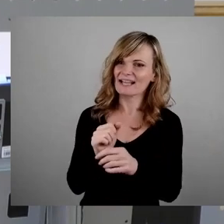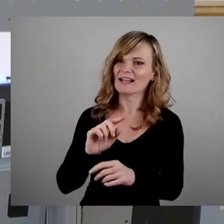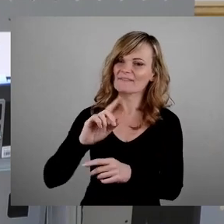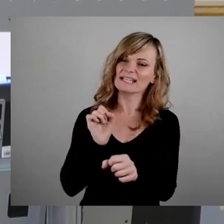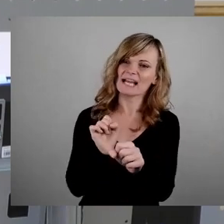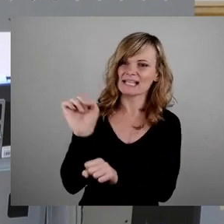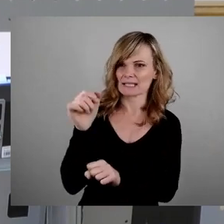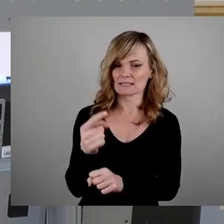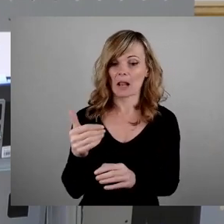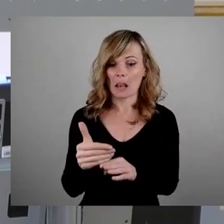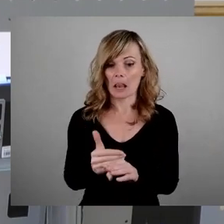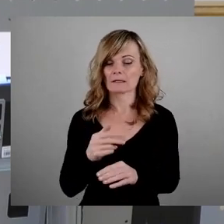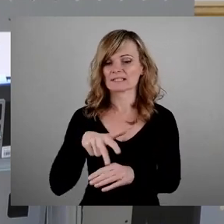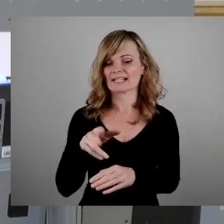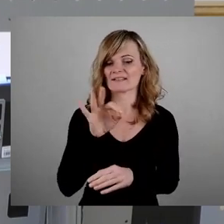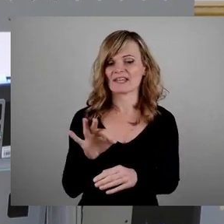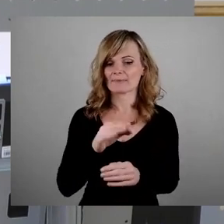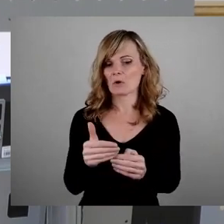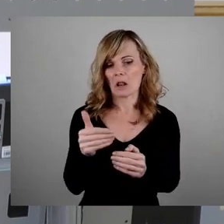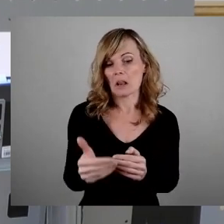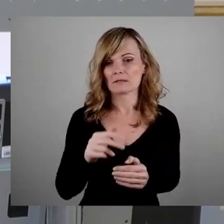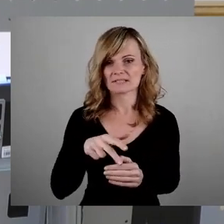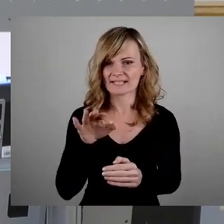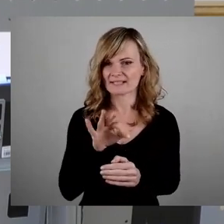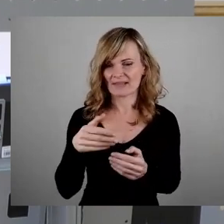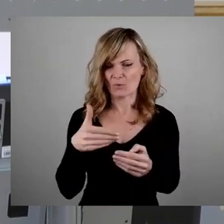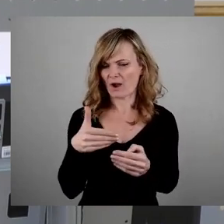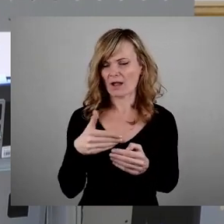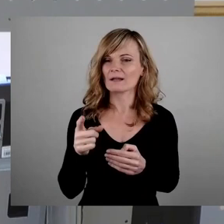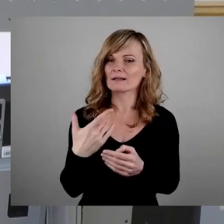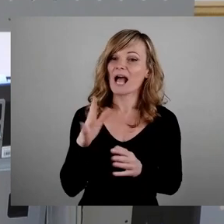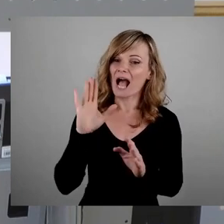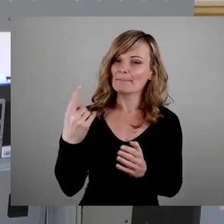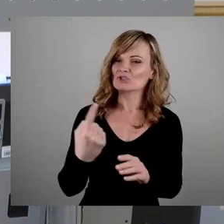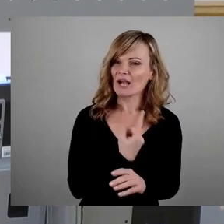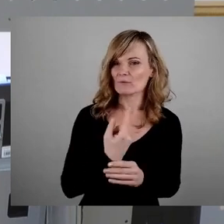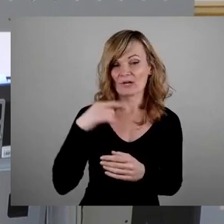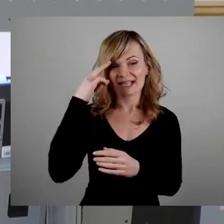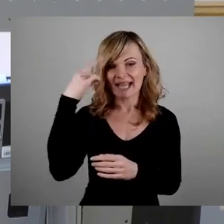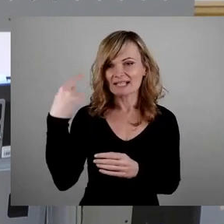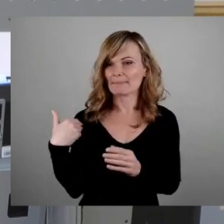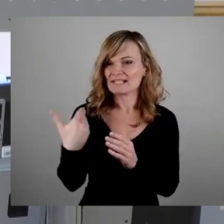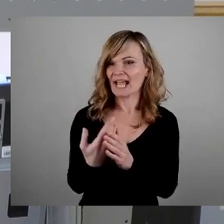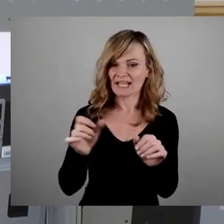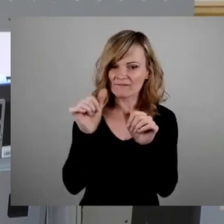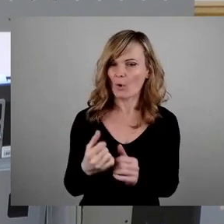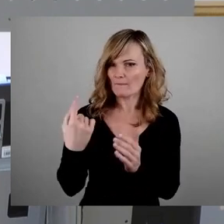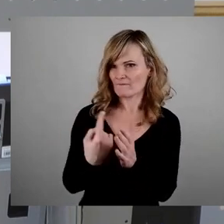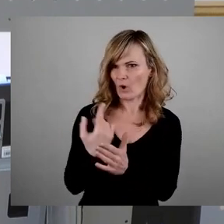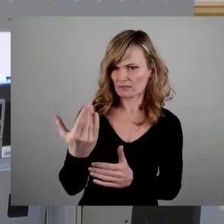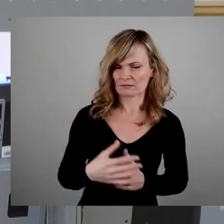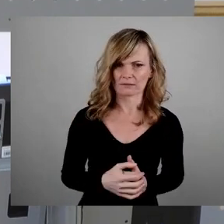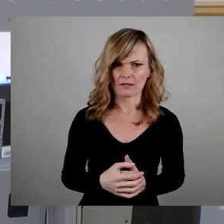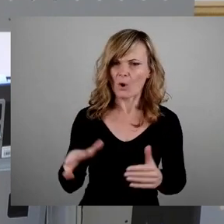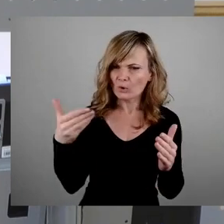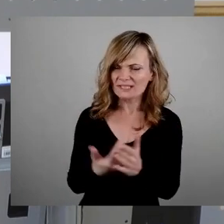dem 13. Februar oder kurz danach auf jeden Fall im Umfeld des 13. Februars die Abschaffung des Gedenkens in der bisherigen Form gefordert hat. Und das ist ein